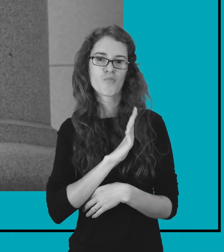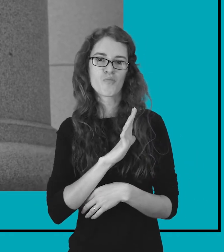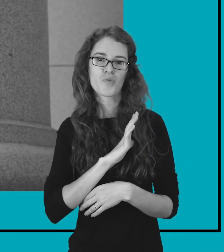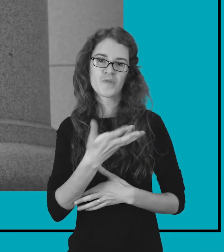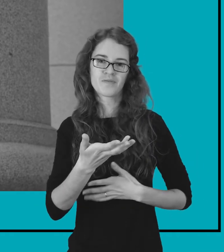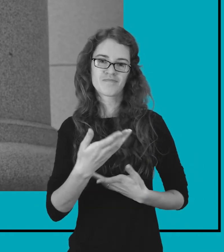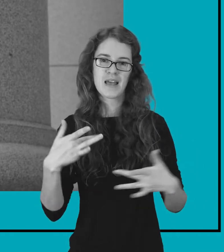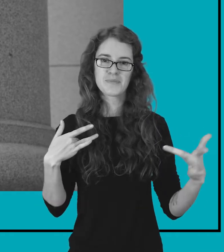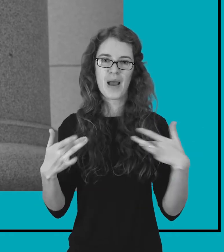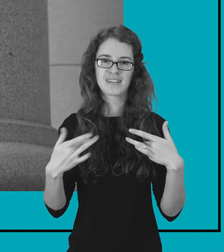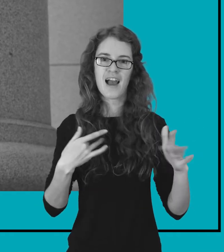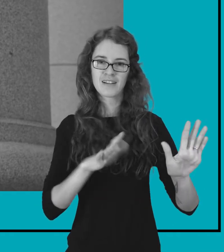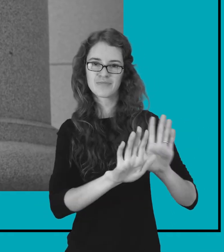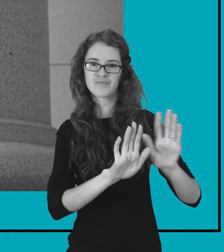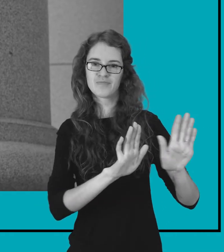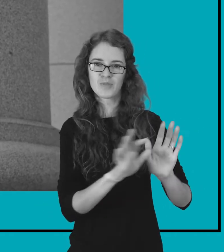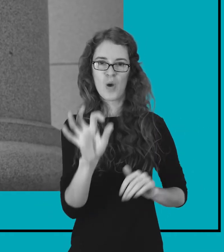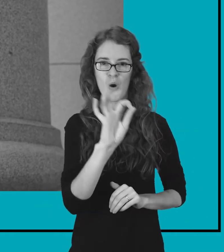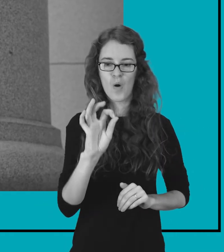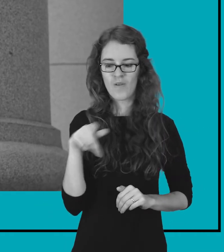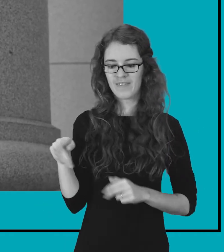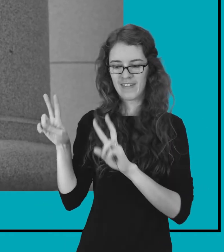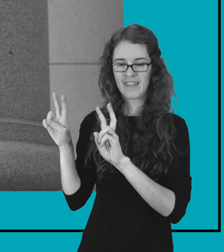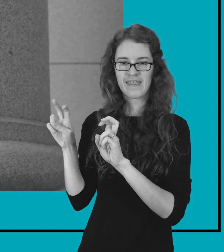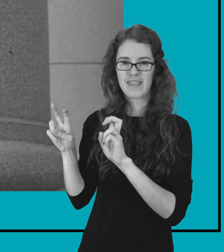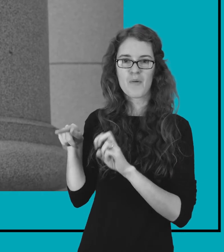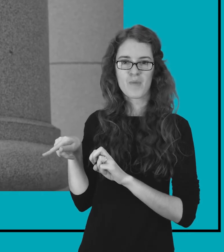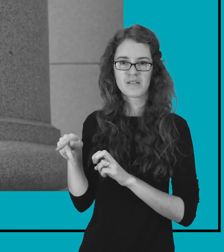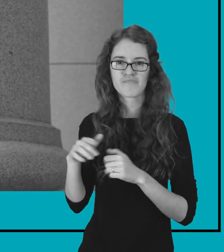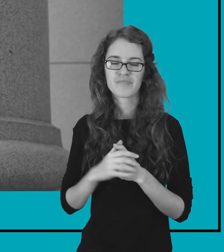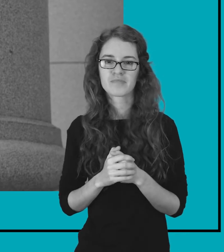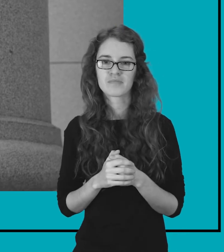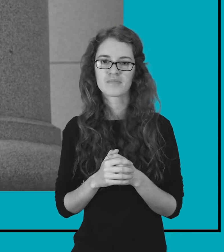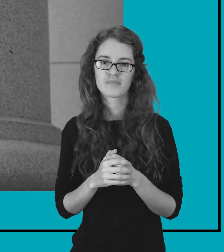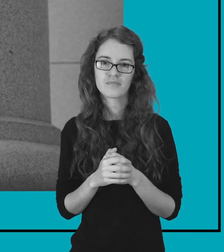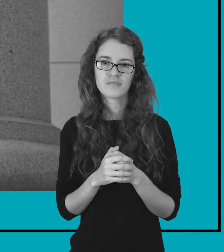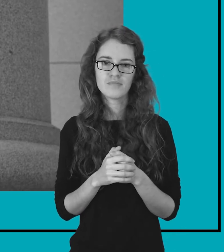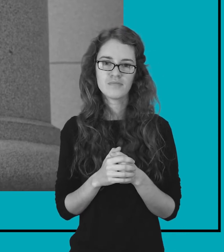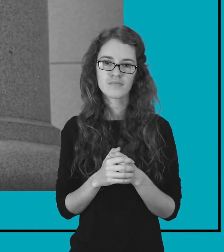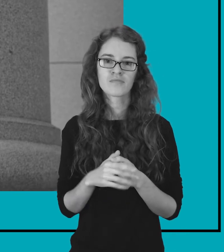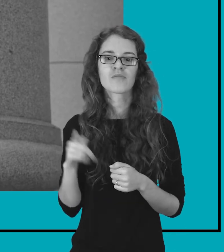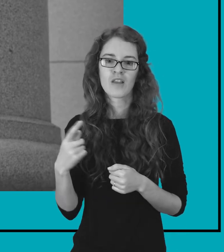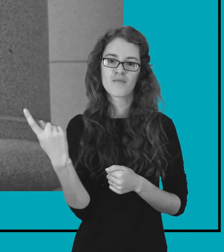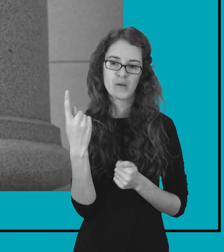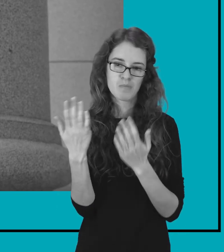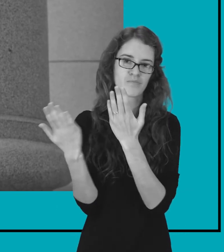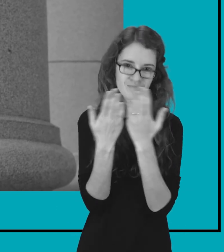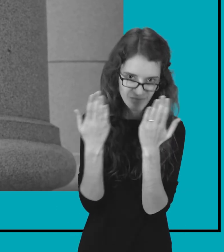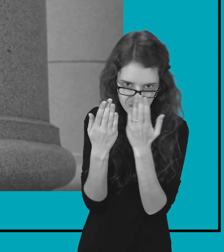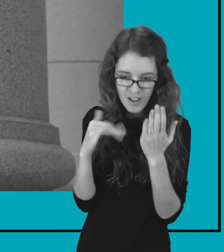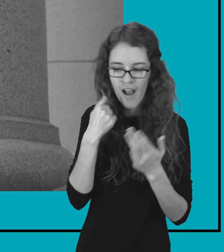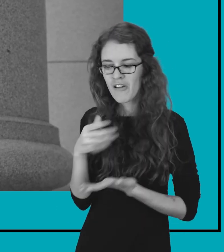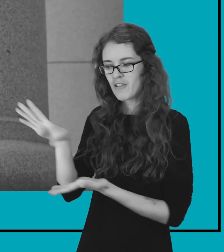Varnas statė būtent Nusikaltimą ir bausmę, tik aišku buvo parašyta piesė,